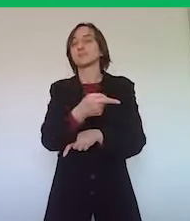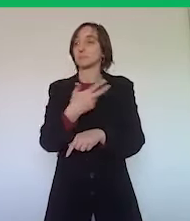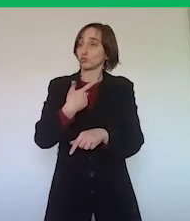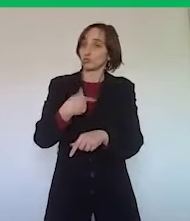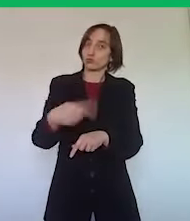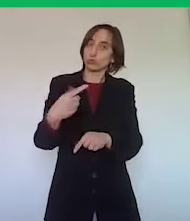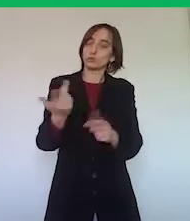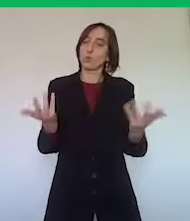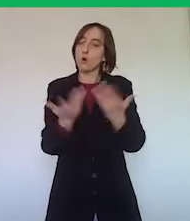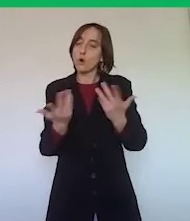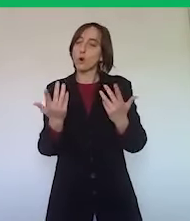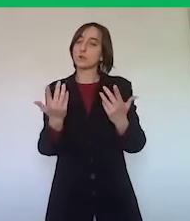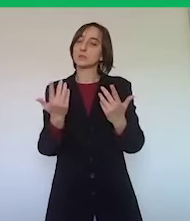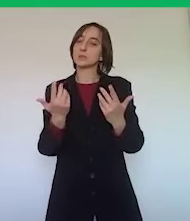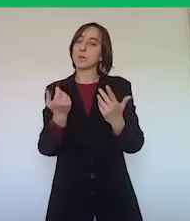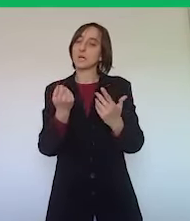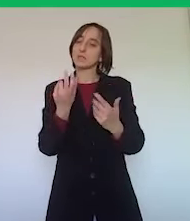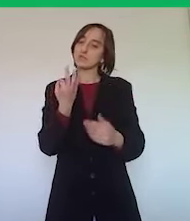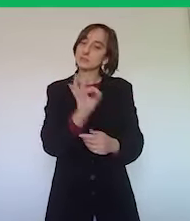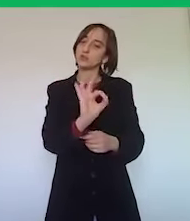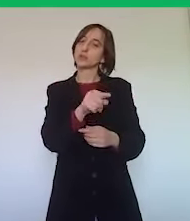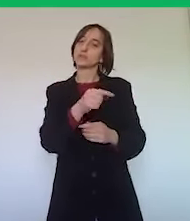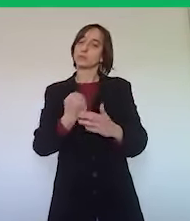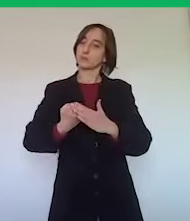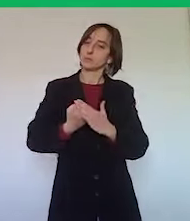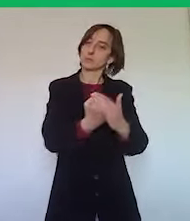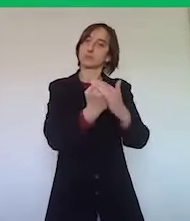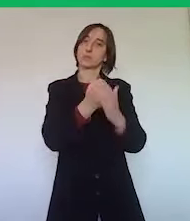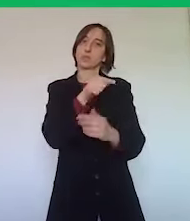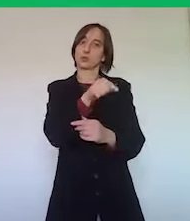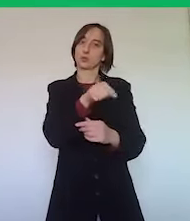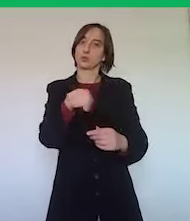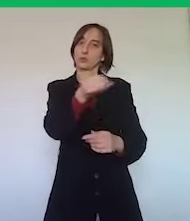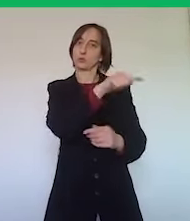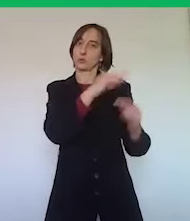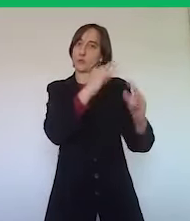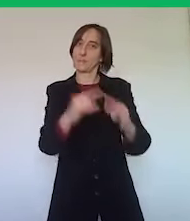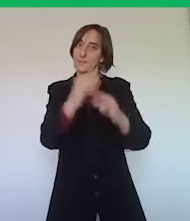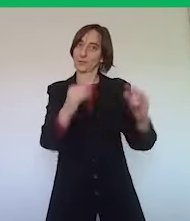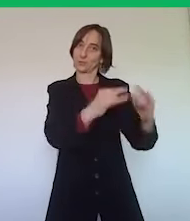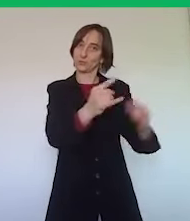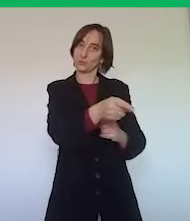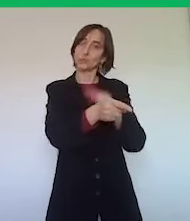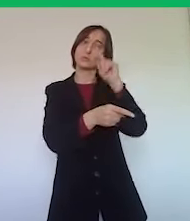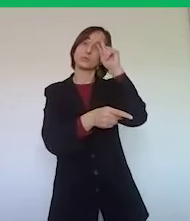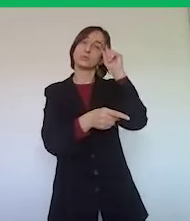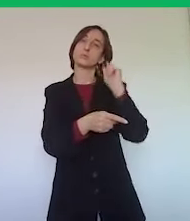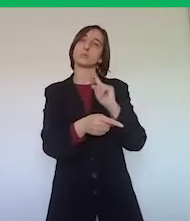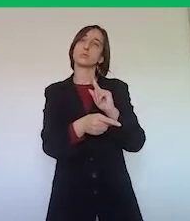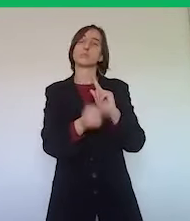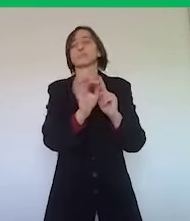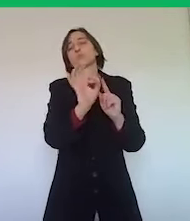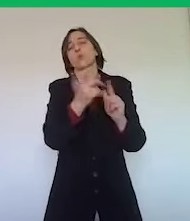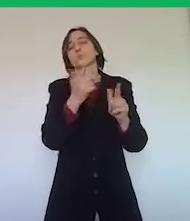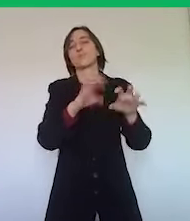saranno delle misure specifiche di sostegno alle attività di campeggio